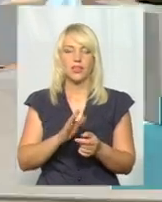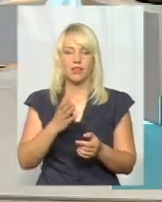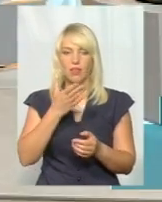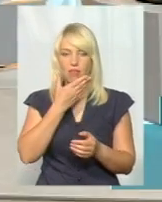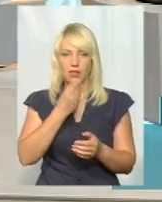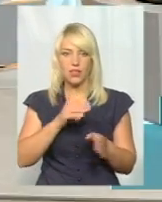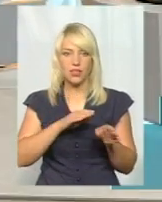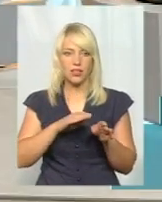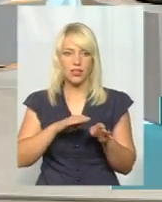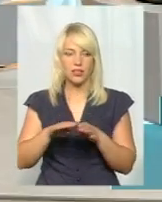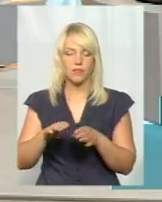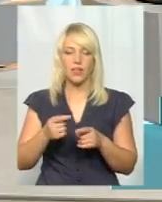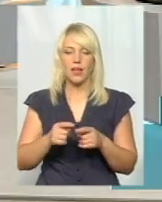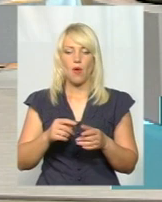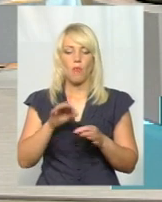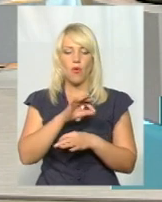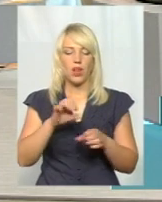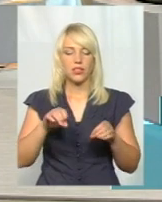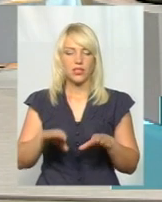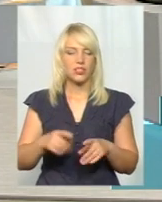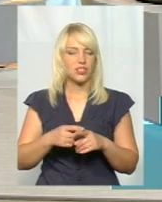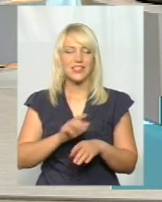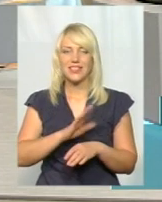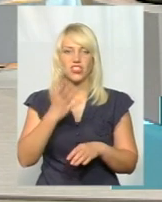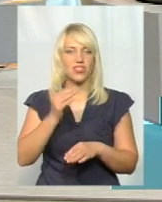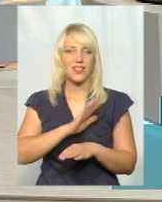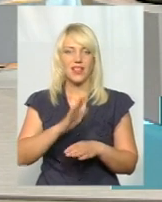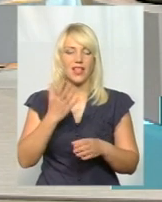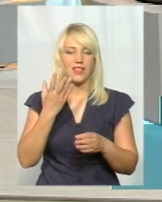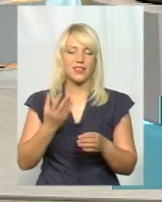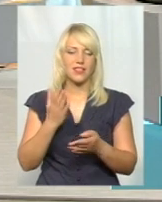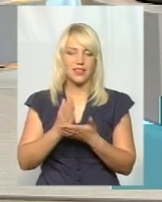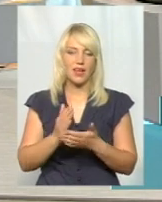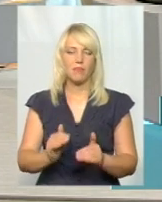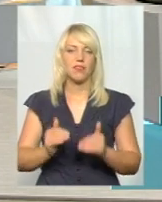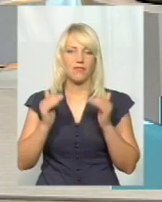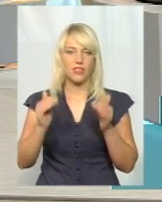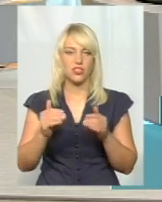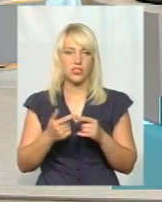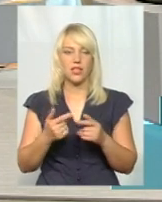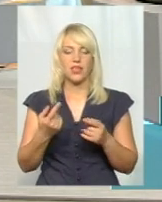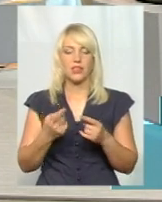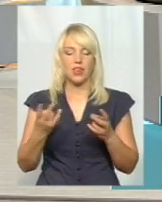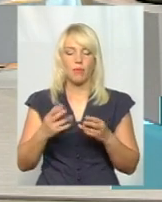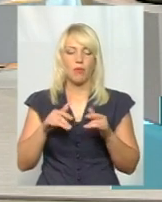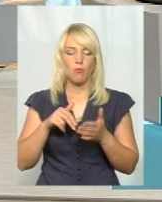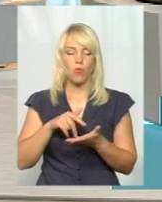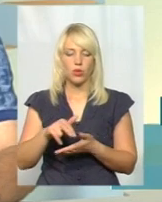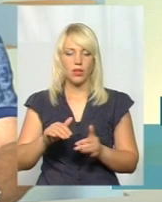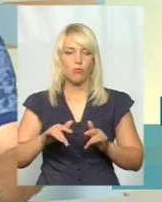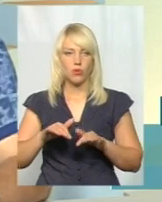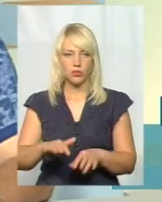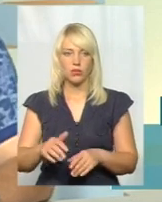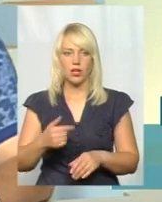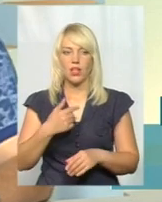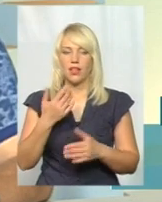– це не є підвищення тарифів. Ще треба пройти дуже довгу процедуру. Особисто я на сьогоднішній день, ні я, ні міський голова, ми би не